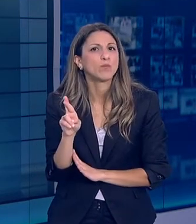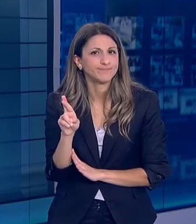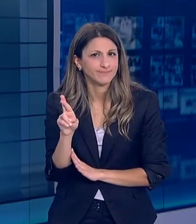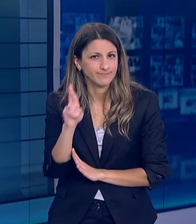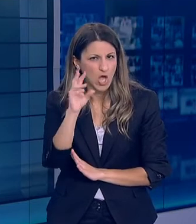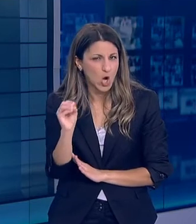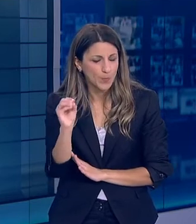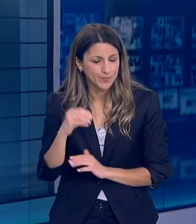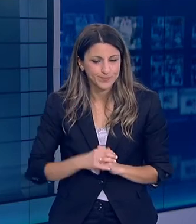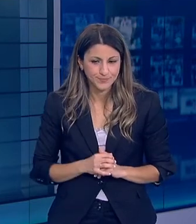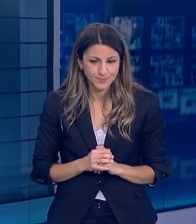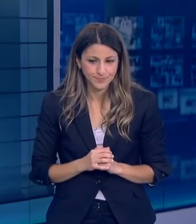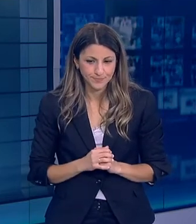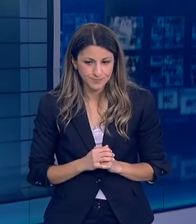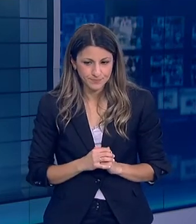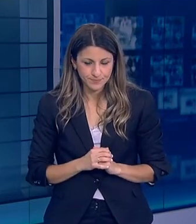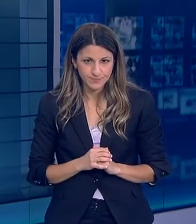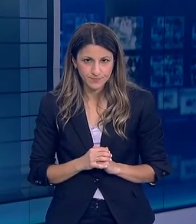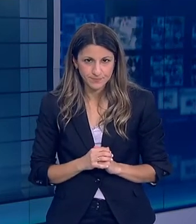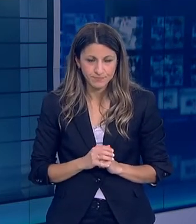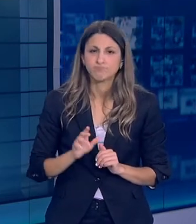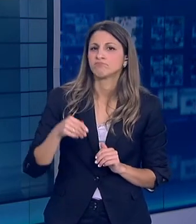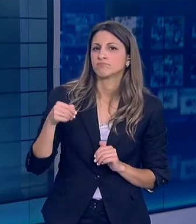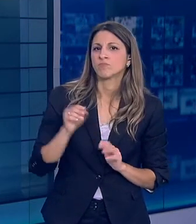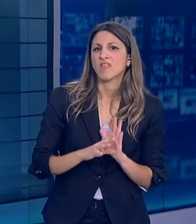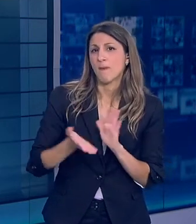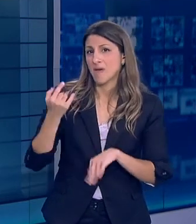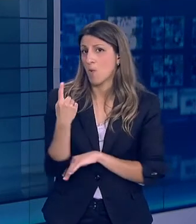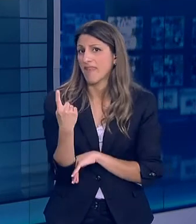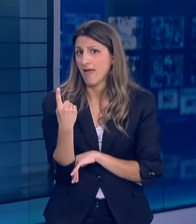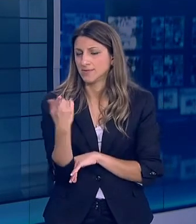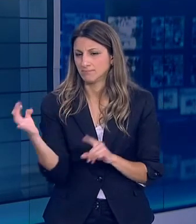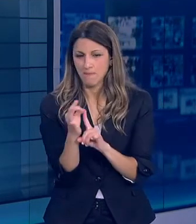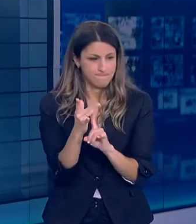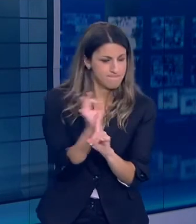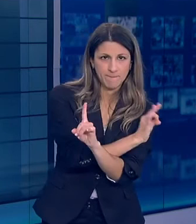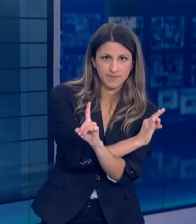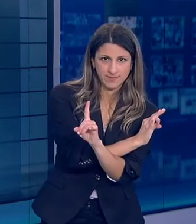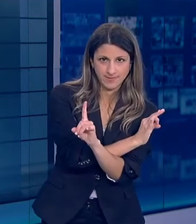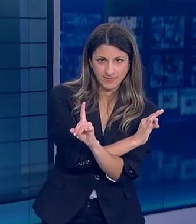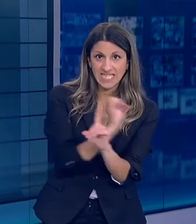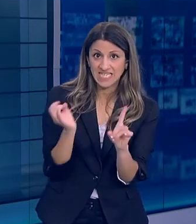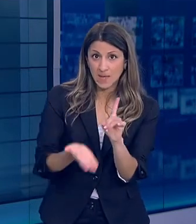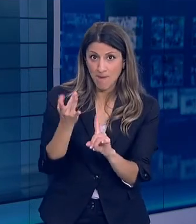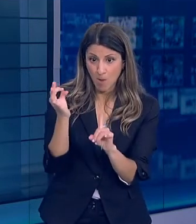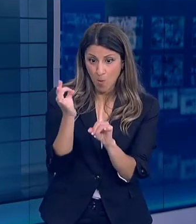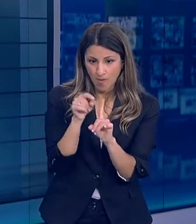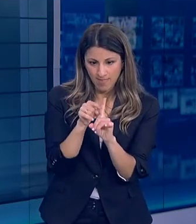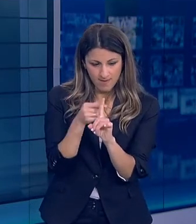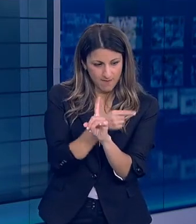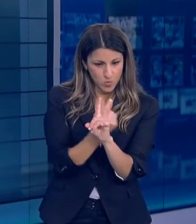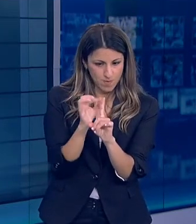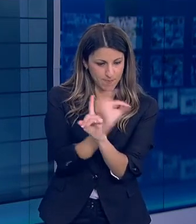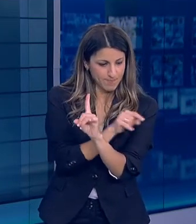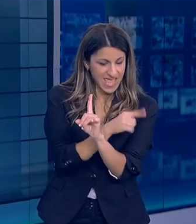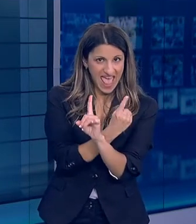Και οι αυξήσεις του πέραν από το 1 Γιατί πάνω από το 1 είναι εκεί που η επιδημία αρχίζει και διασπείρεται και δεν